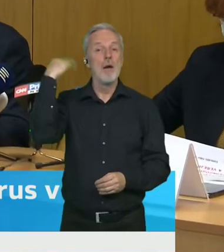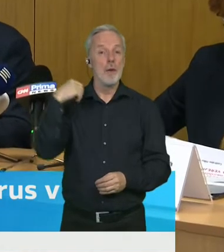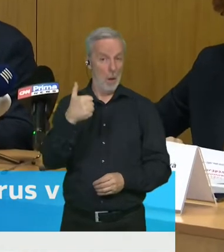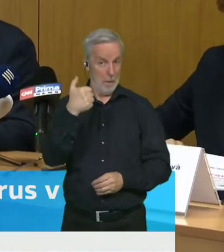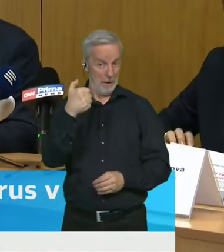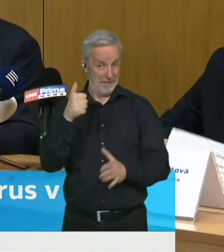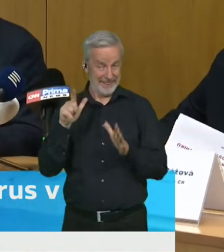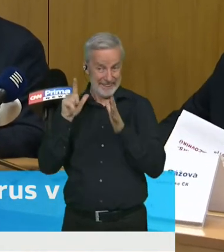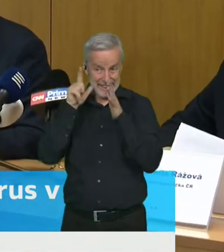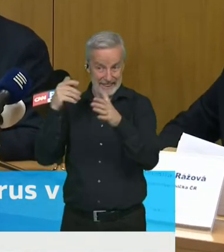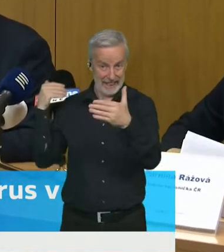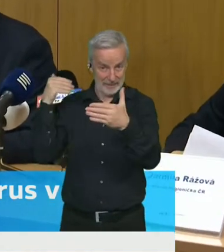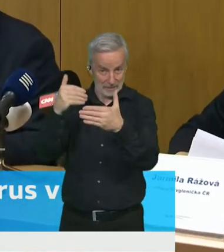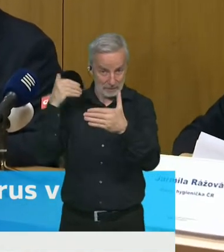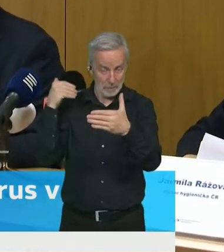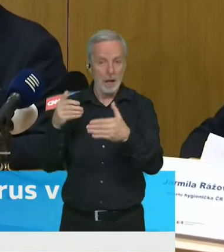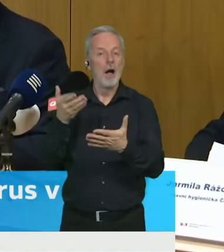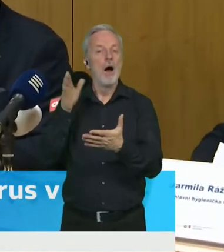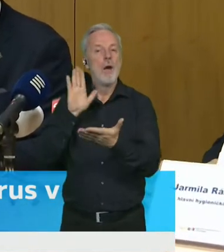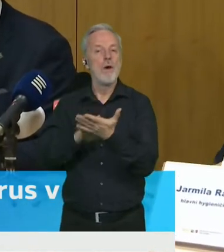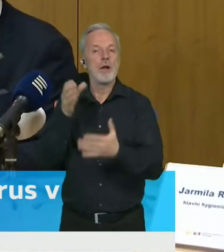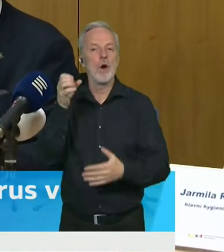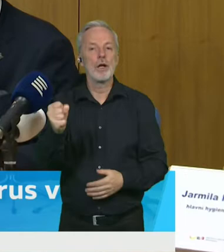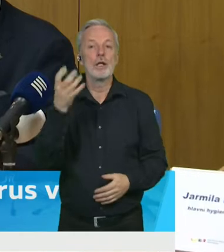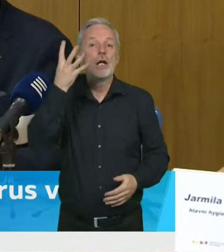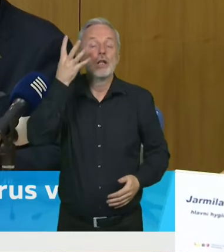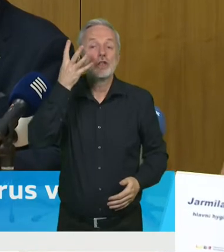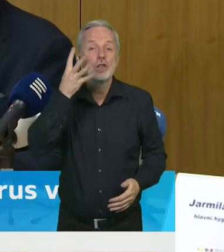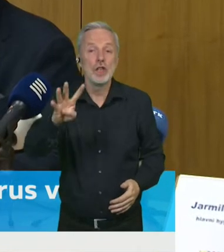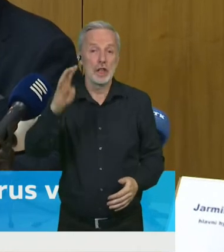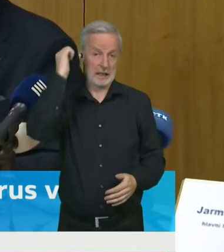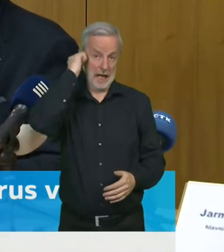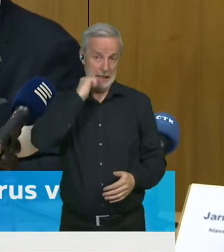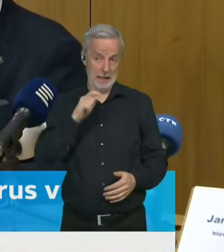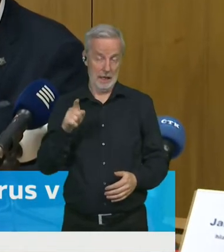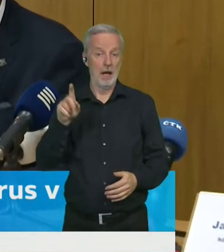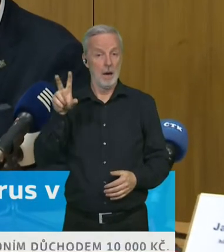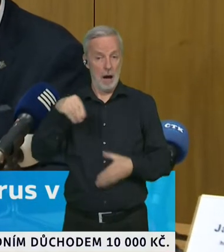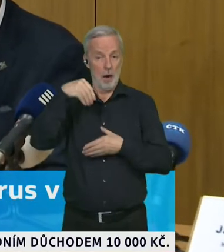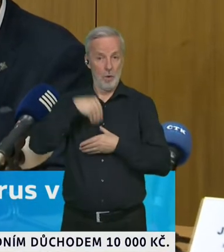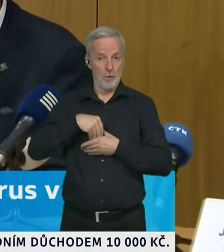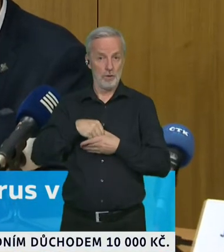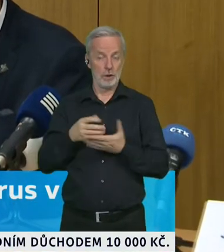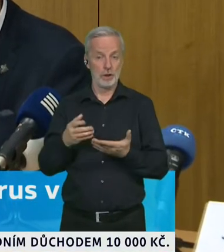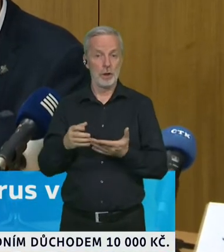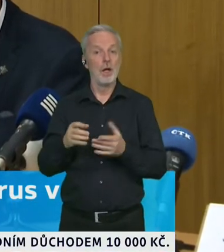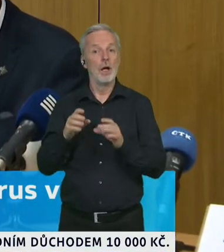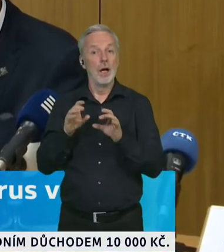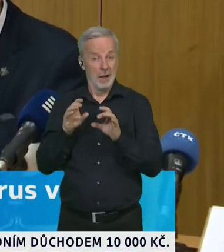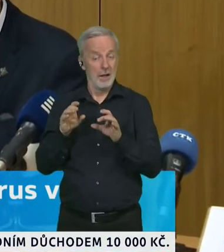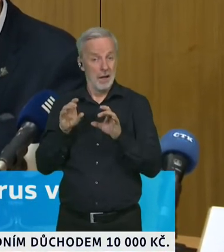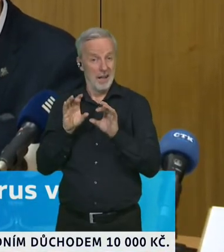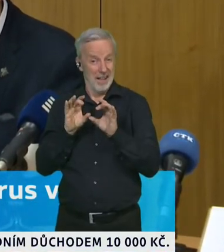bylo identifikováno 400 osob, které se mohly zachovat tak, aby dále onemocnění nešiřili.